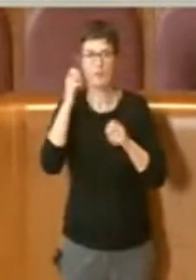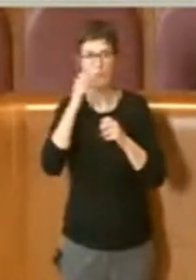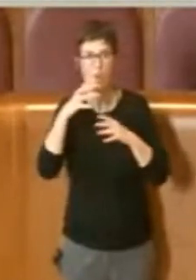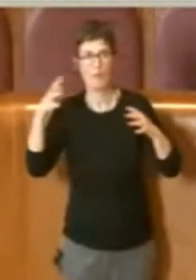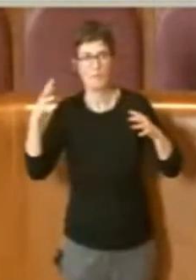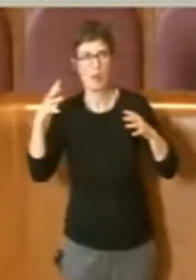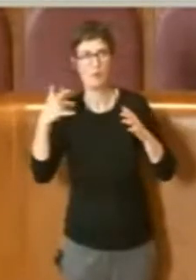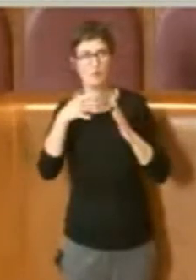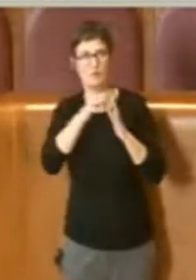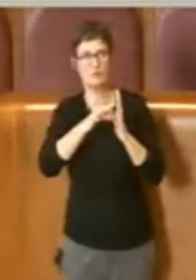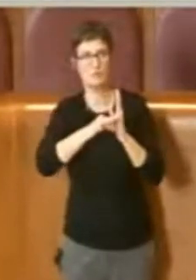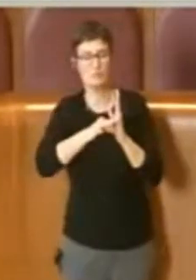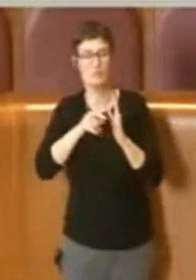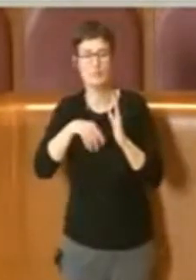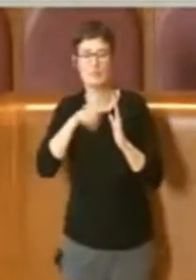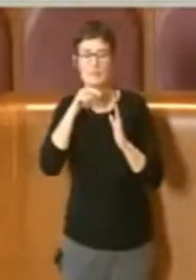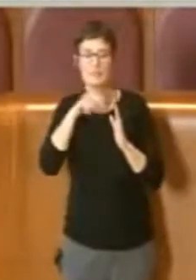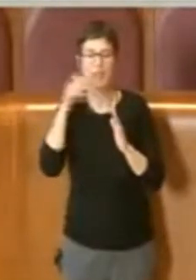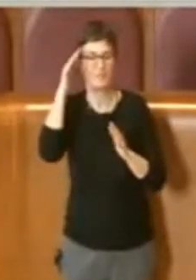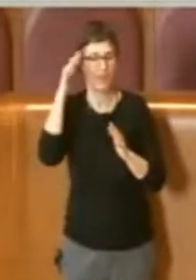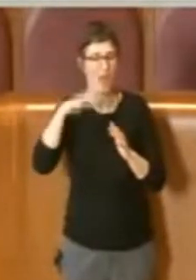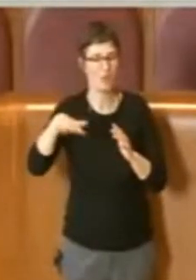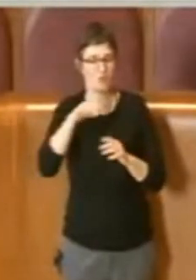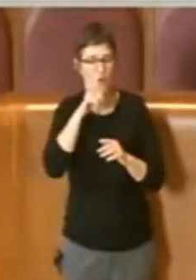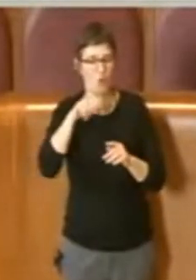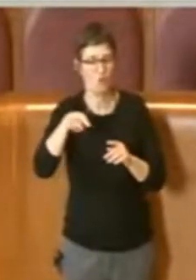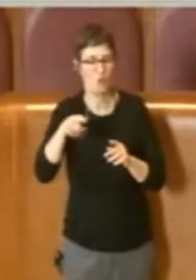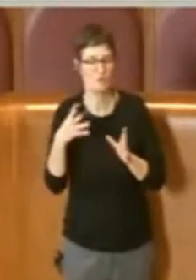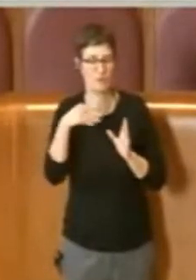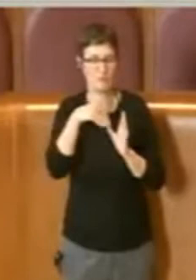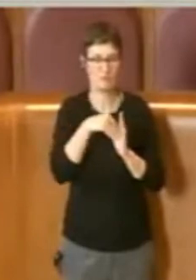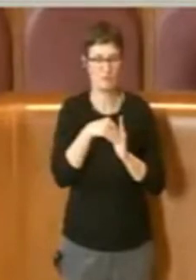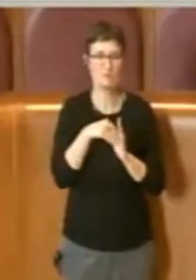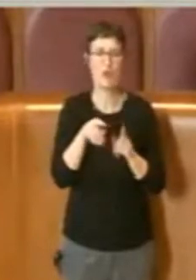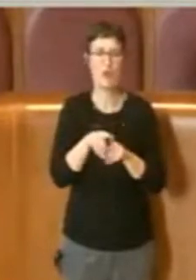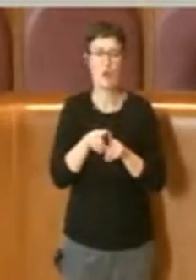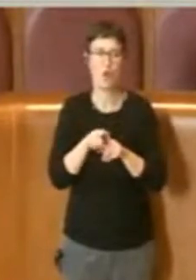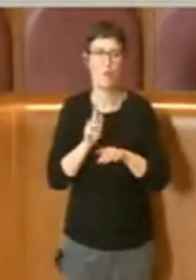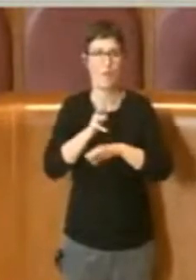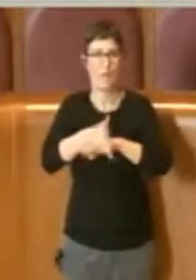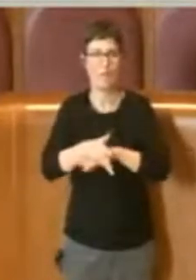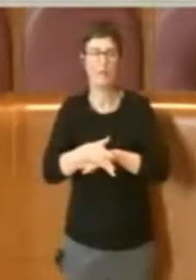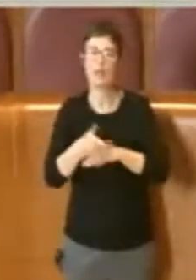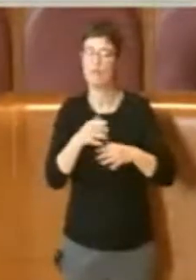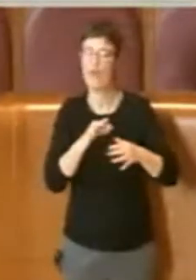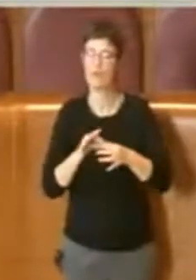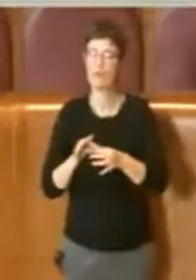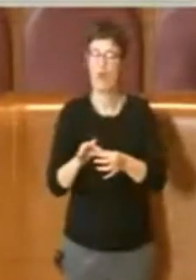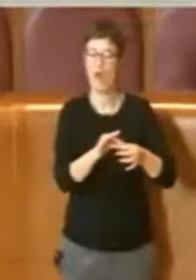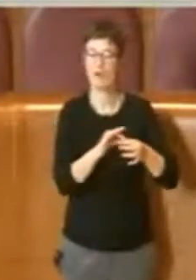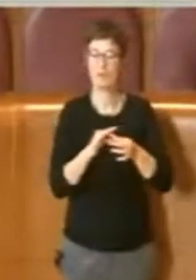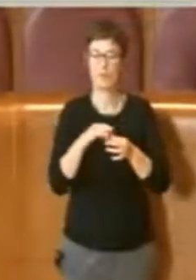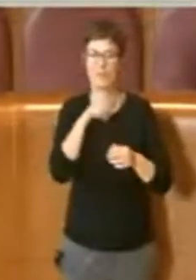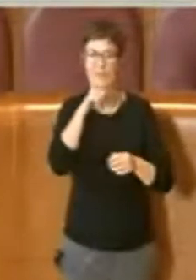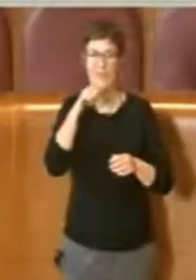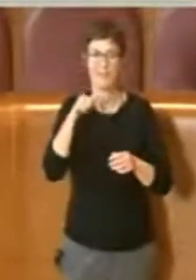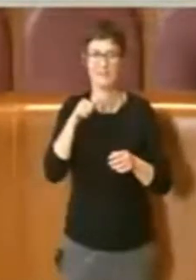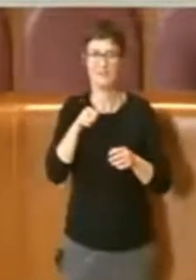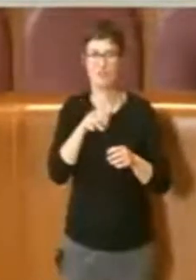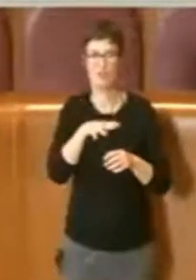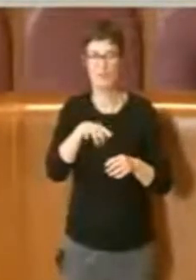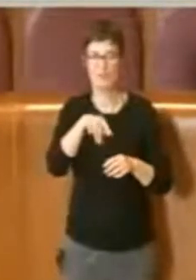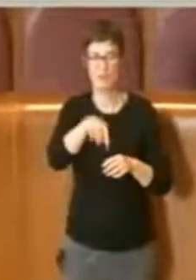stessi espressi al fine di garantire un'attuazione dell'intervento in armonia con le esigenze del territorio. Quindi vado